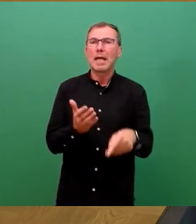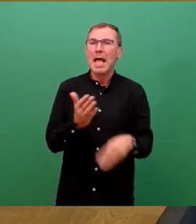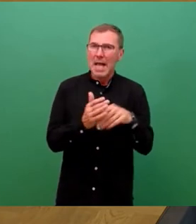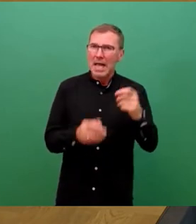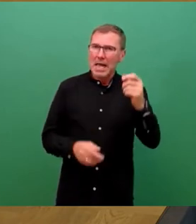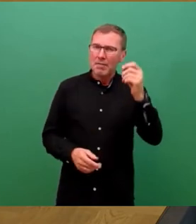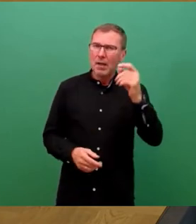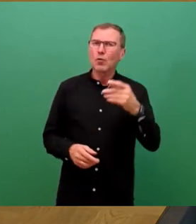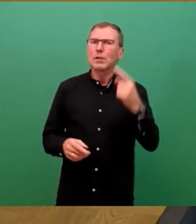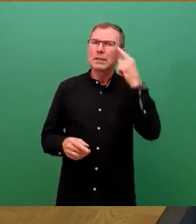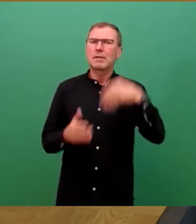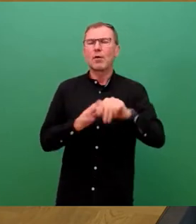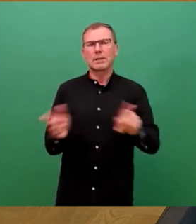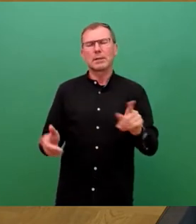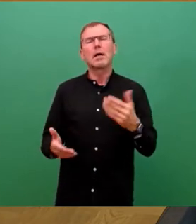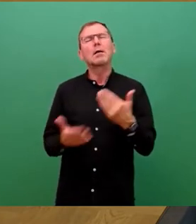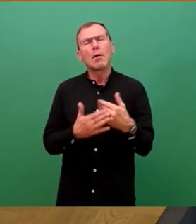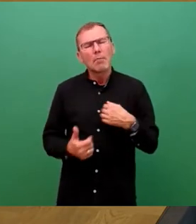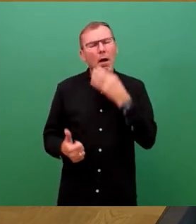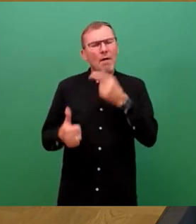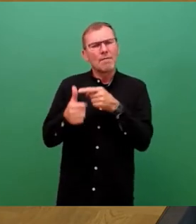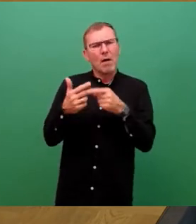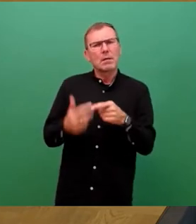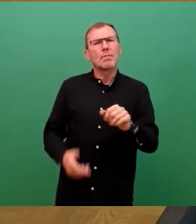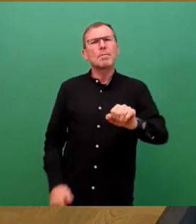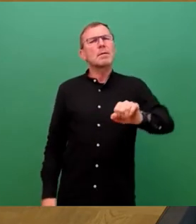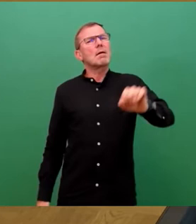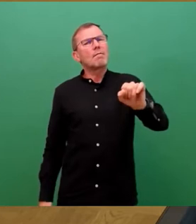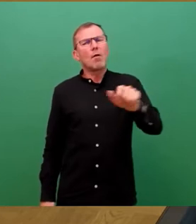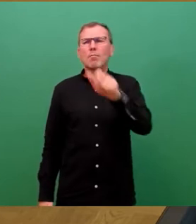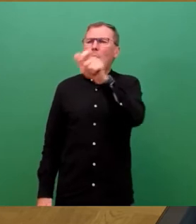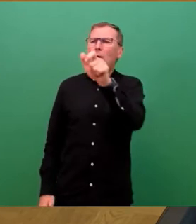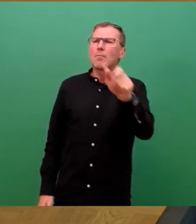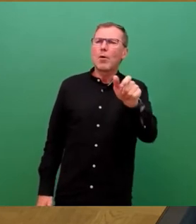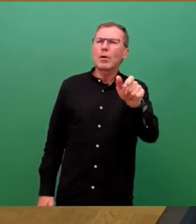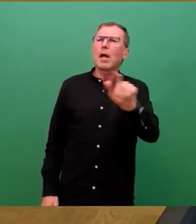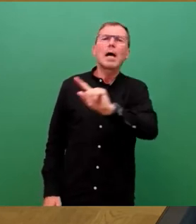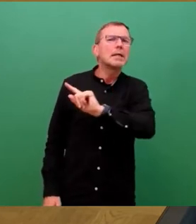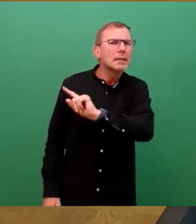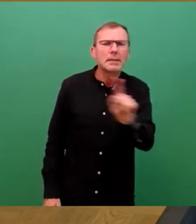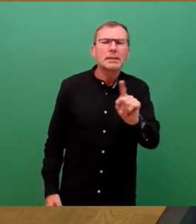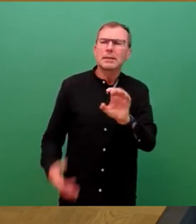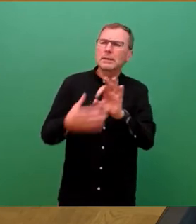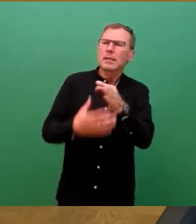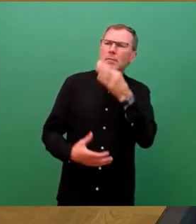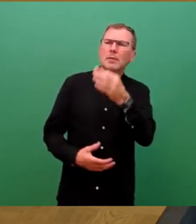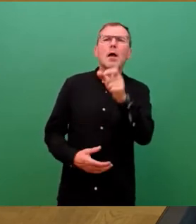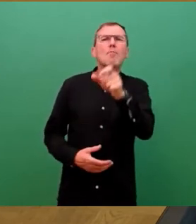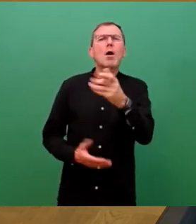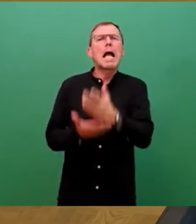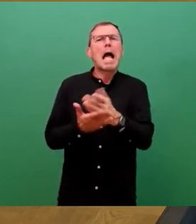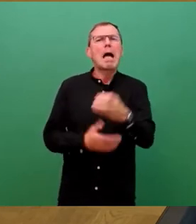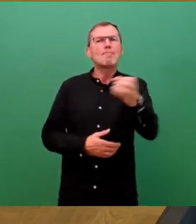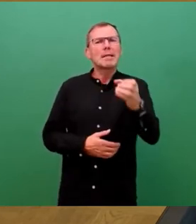störend. Dazu habe ich folgende Fragen. Warum wurden die Bürger bisher nicht entsprechend der geltenden Bürgerbeteiligungssatzung